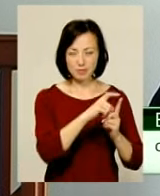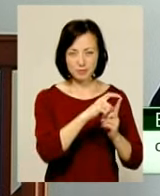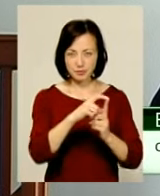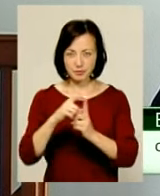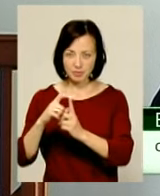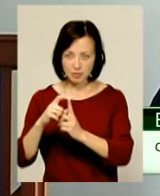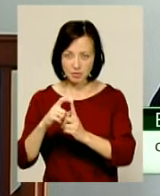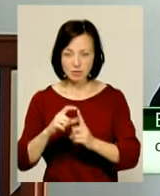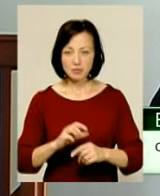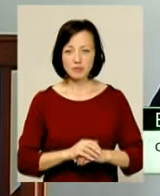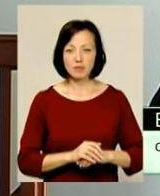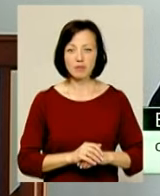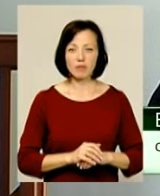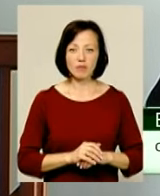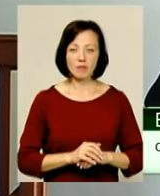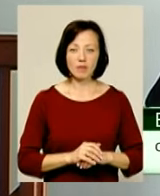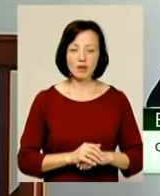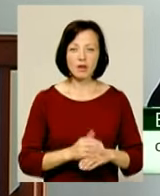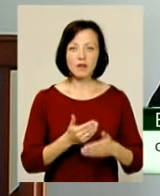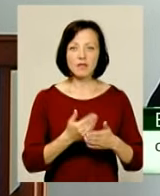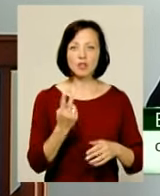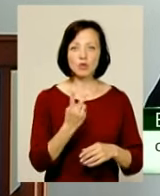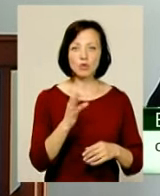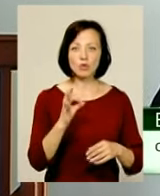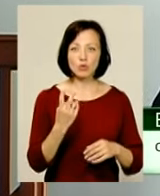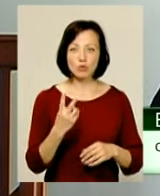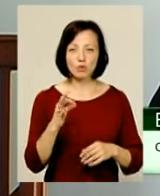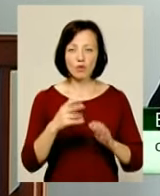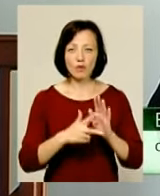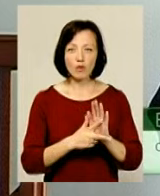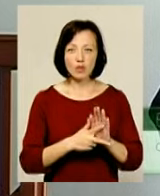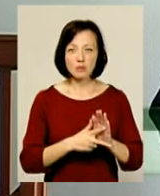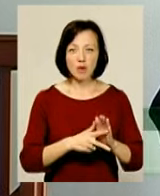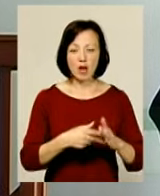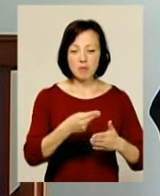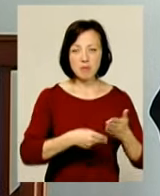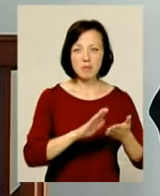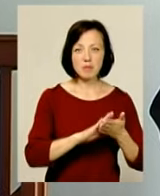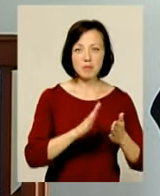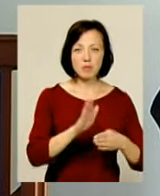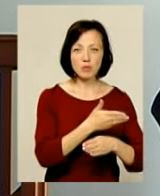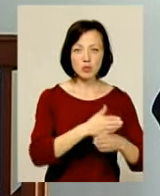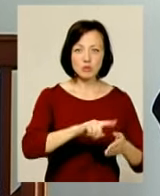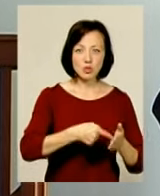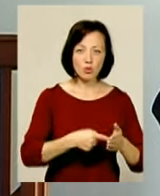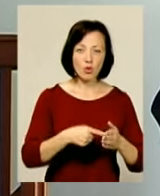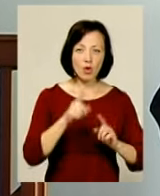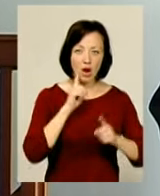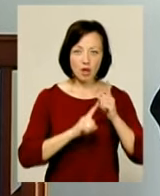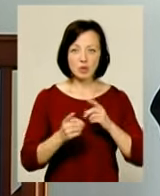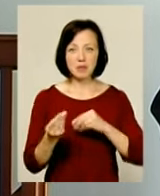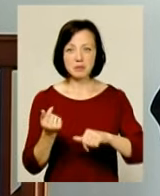-199-4210-02-08-13-го укладнення між Хмельницькою міською радою та ПП «Утрсервис» з моменту укладення.